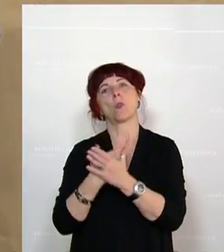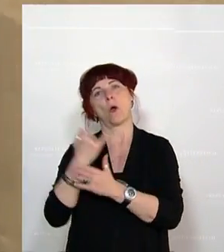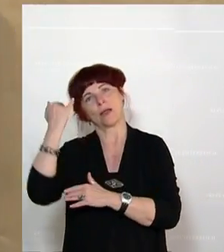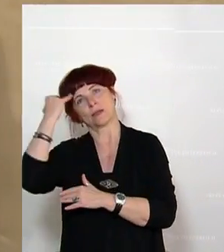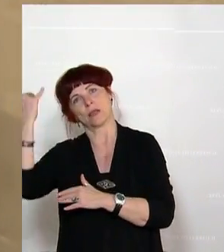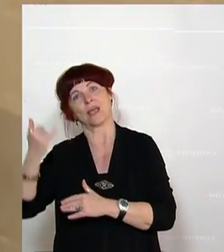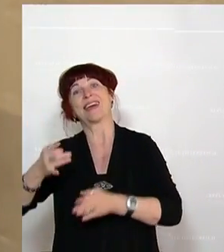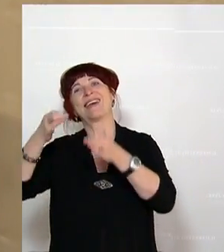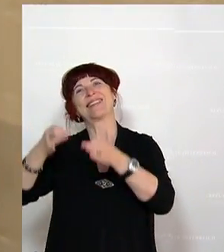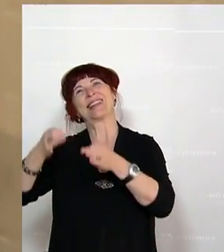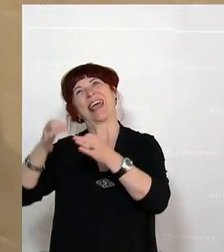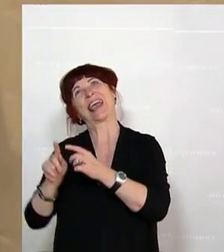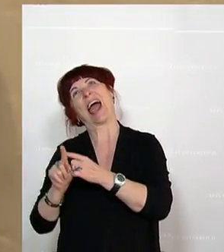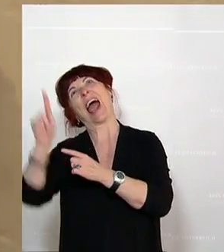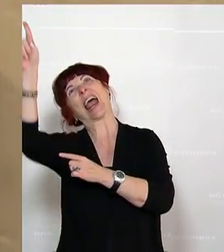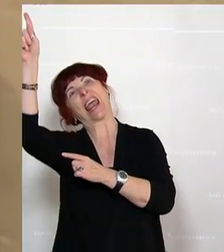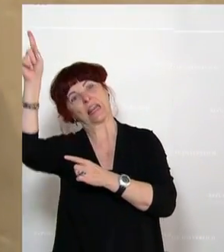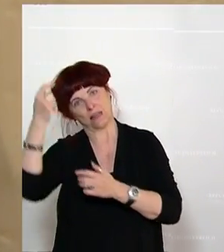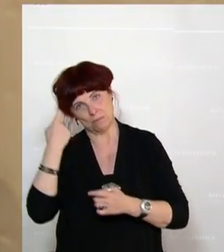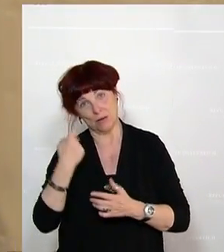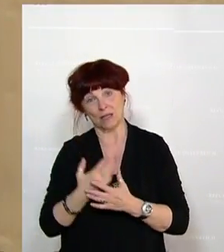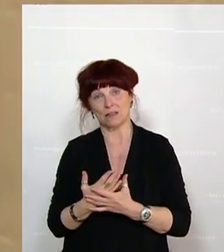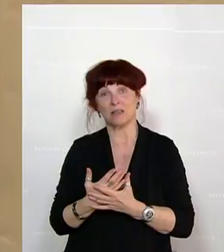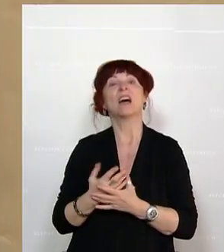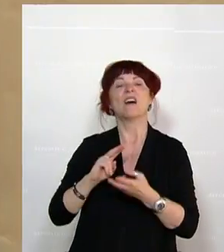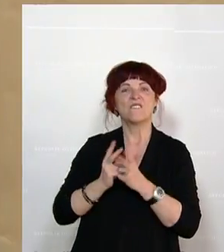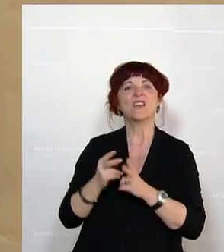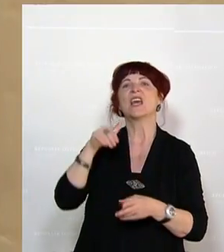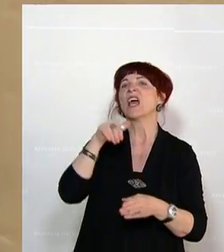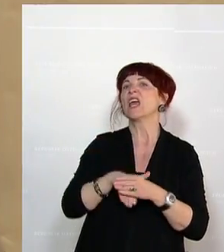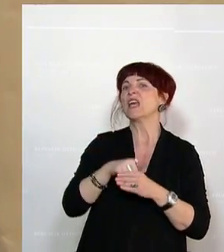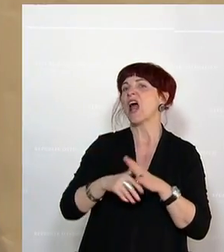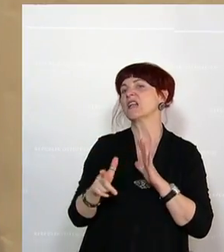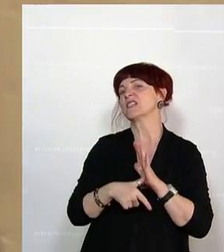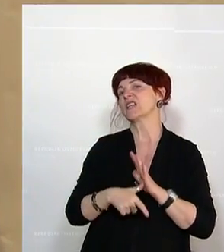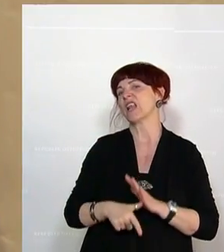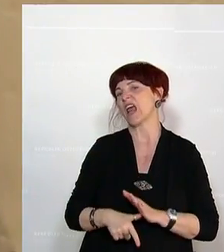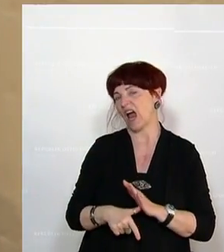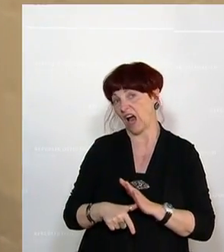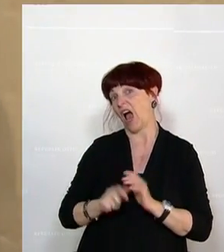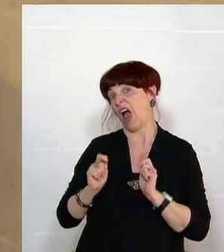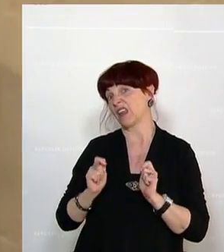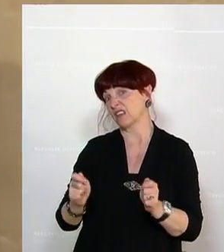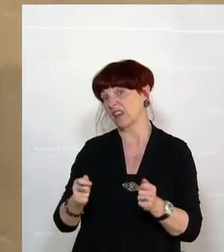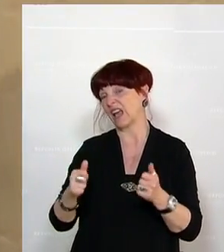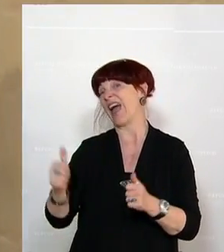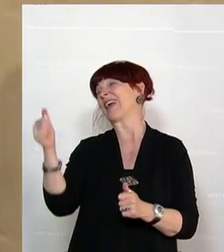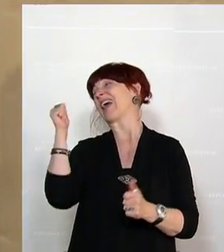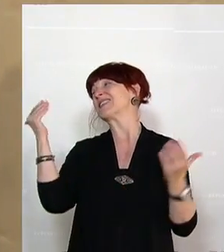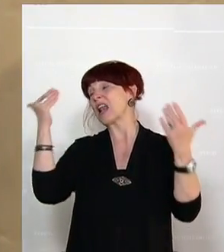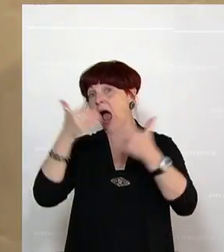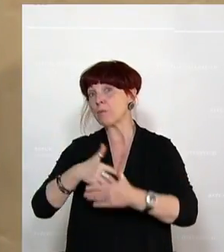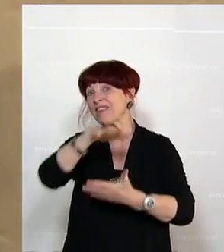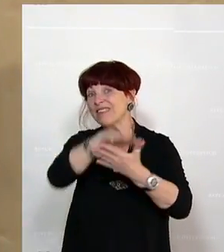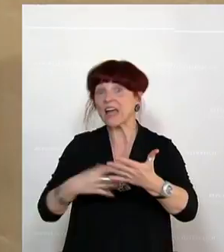inhaltsleeren Antrag, der erst gestern am Abend mit einem Gesetzestext erfüllt wurde, der heute in der Früh, wie gesagt, noch einmal